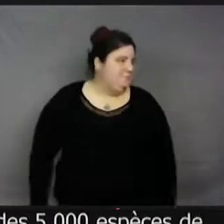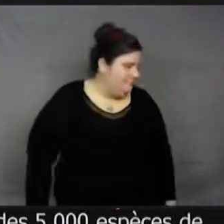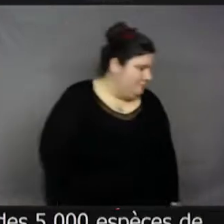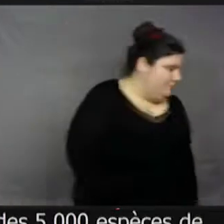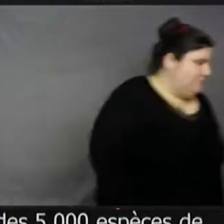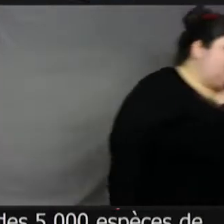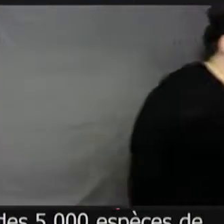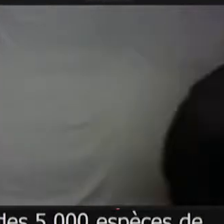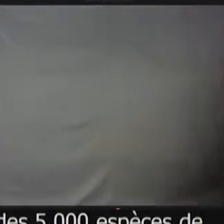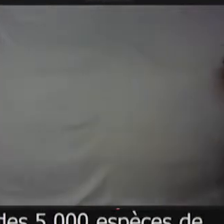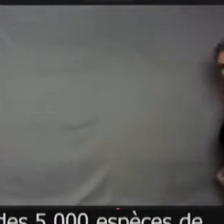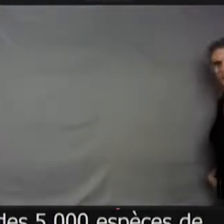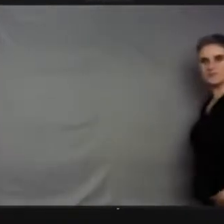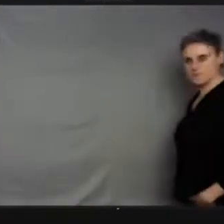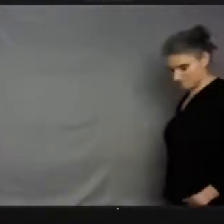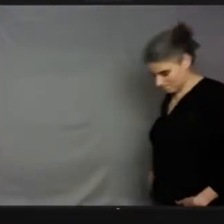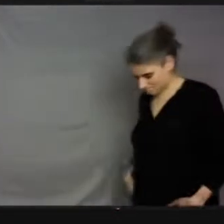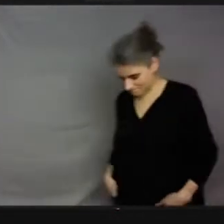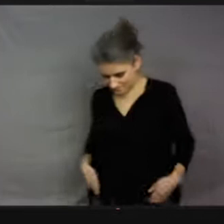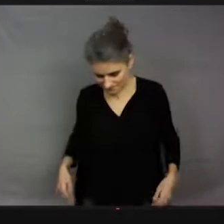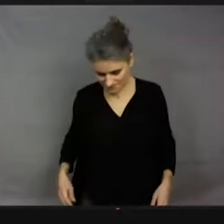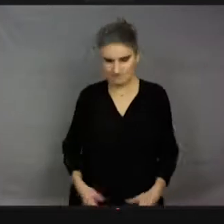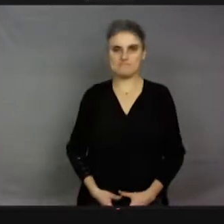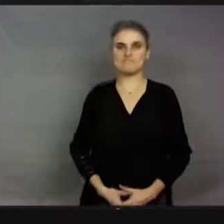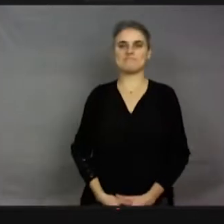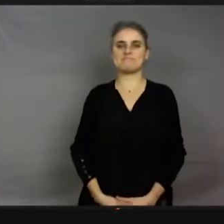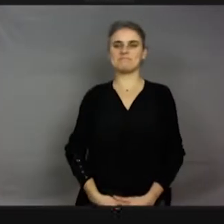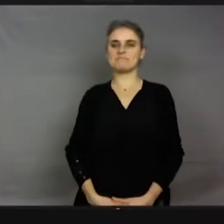Pardon. Alors là, c'est la chenille qui parle à l'oreille des fourmis.